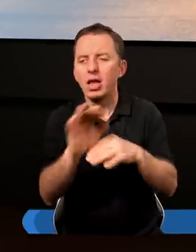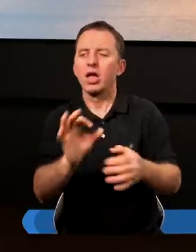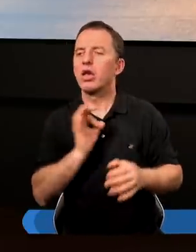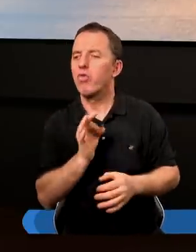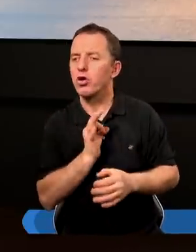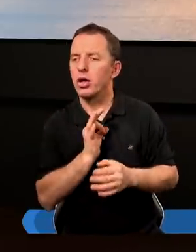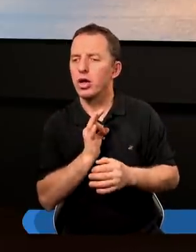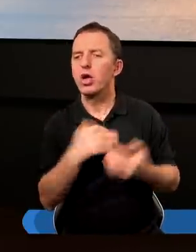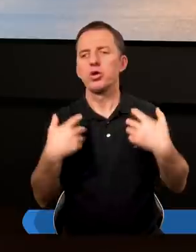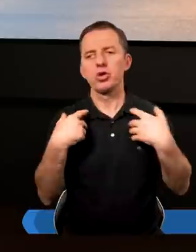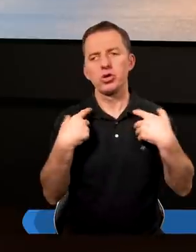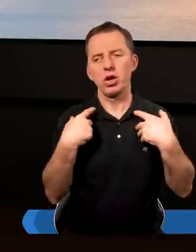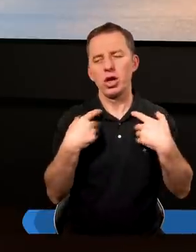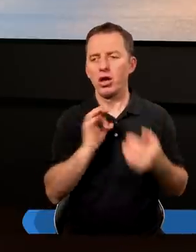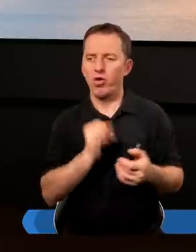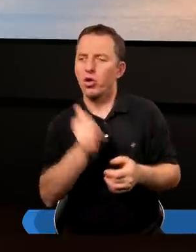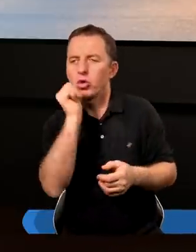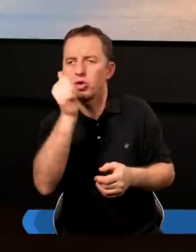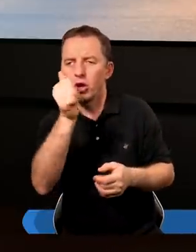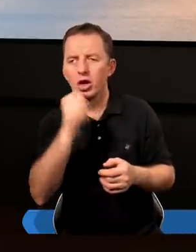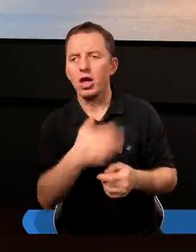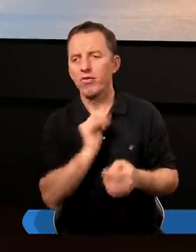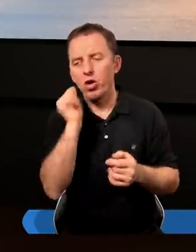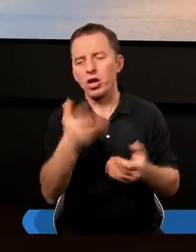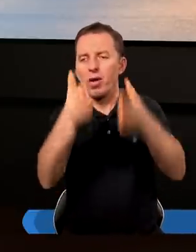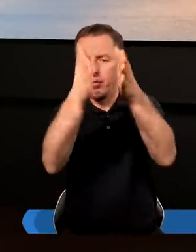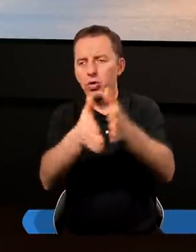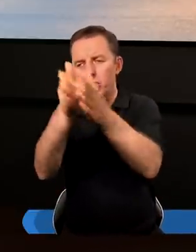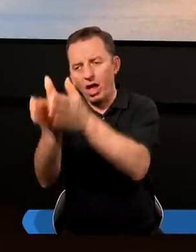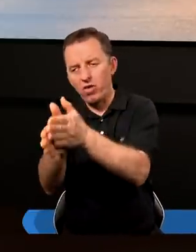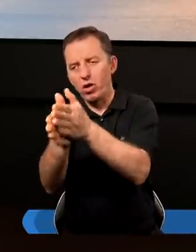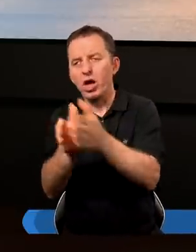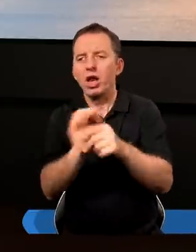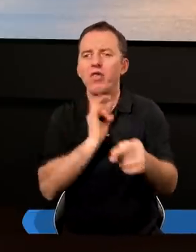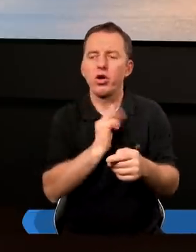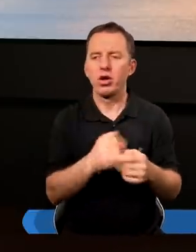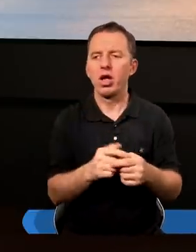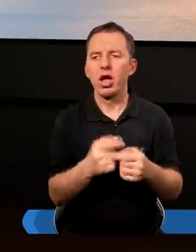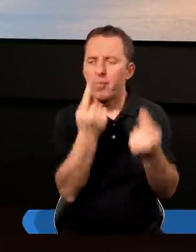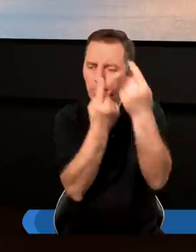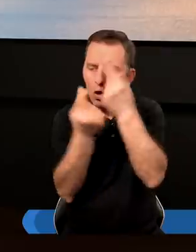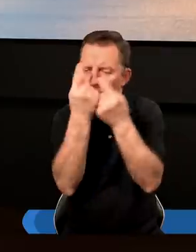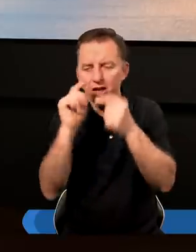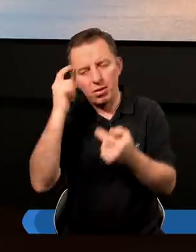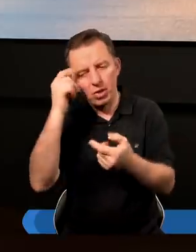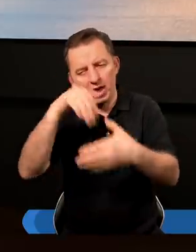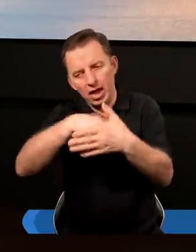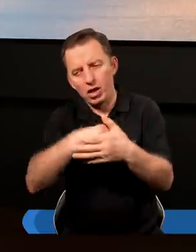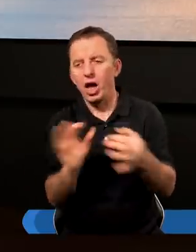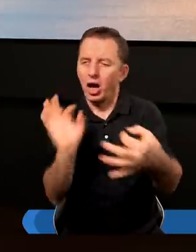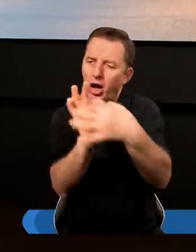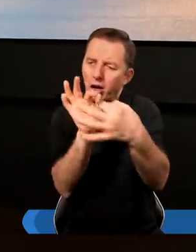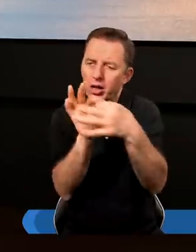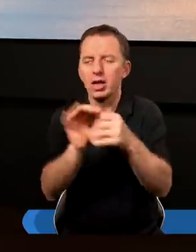swoim życiem, nad swoją codziennością, nad swoją postawą, nad swoimi motywacjami,